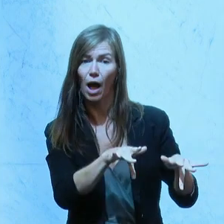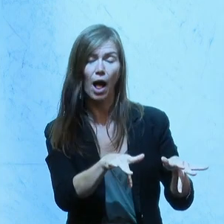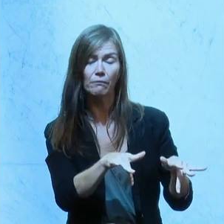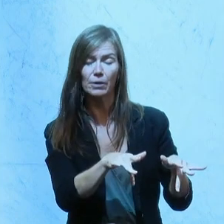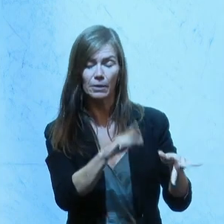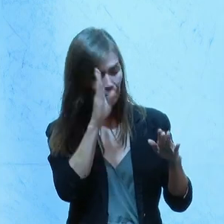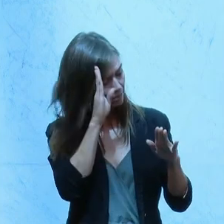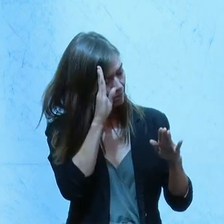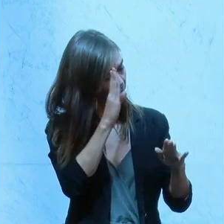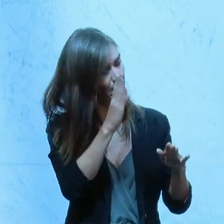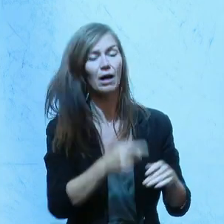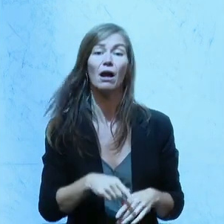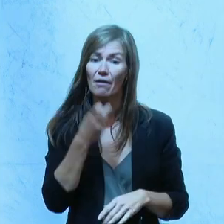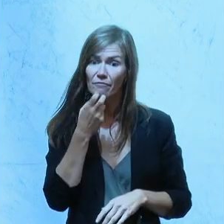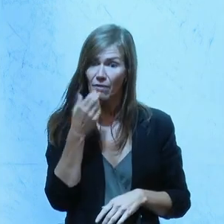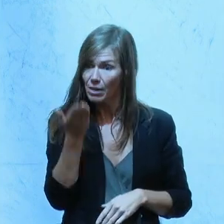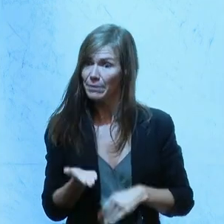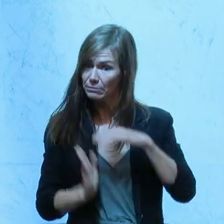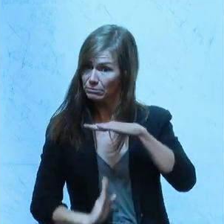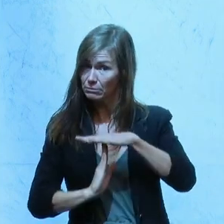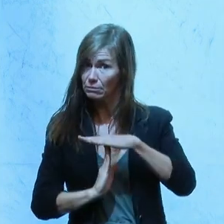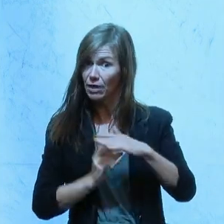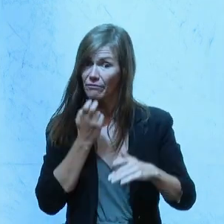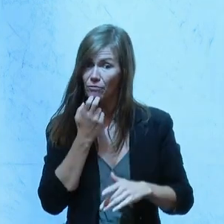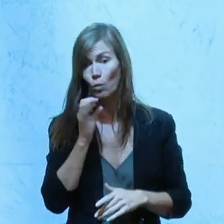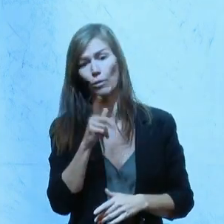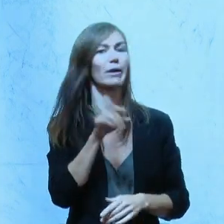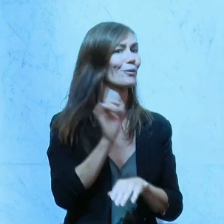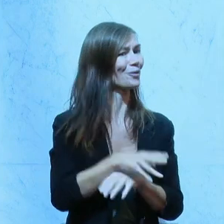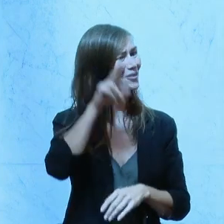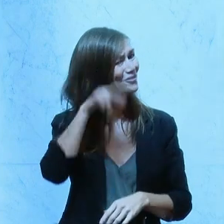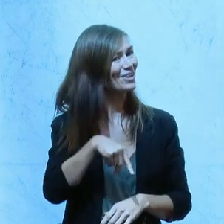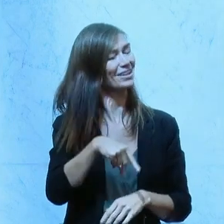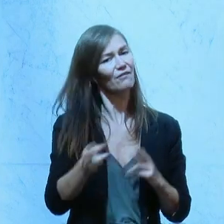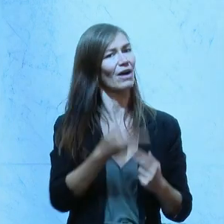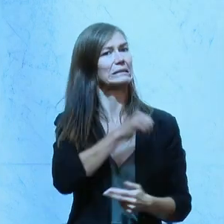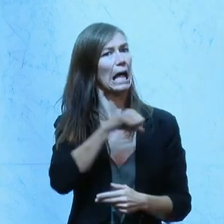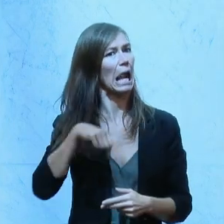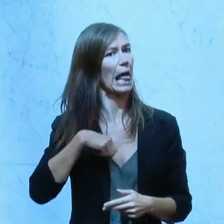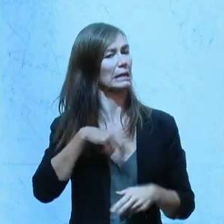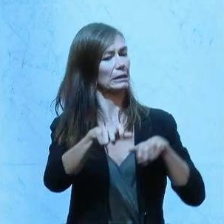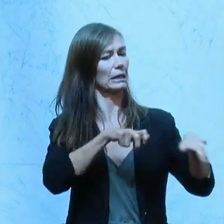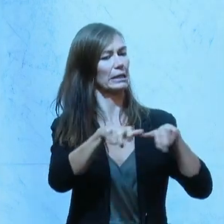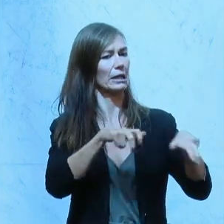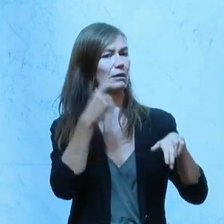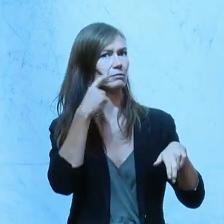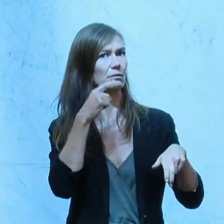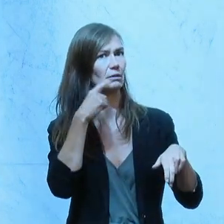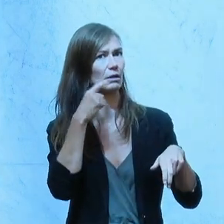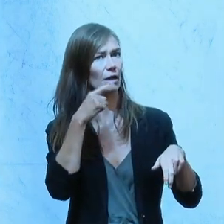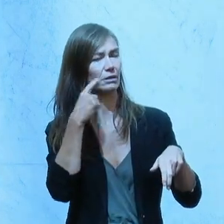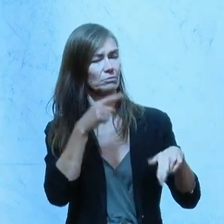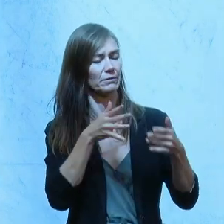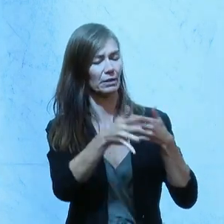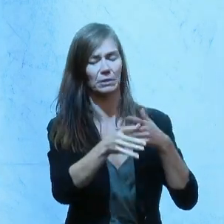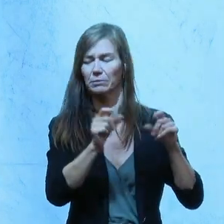Deckelung der Mieten. Glücklicherweise ist ja die SPÖ in Wien in der Stadtregierung, fast in einer Alleinregierung, würde man sagen, NEOS sind dort so transparent, dass man sie gar nicht